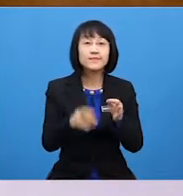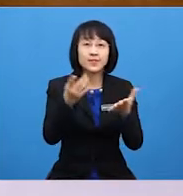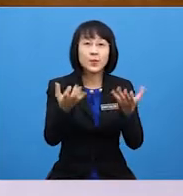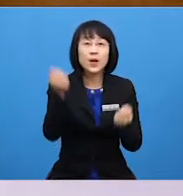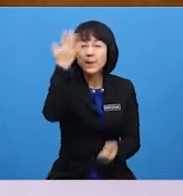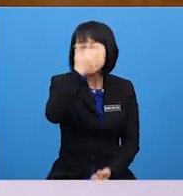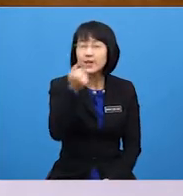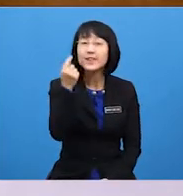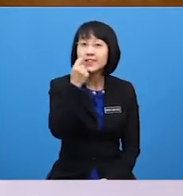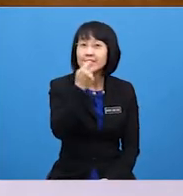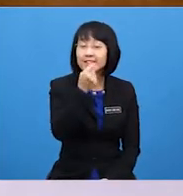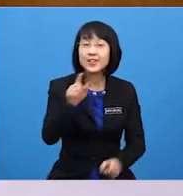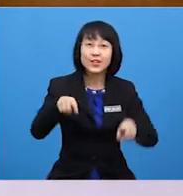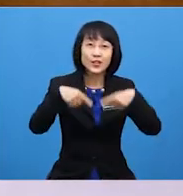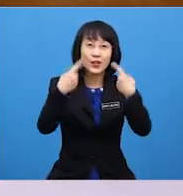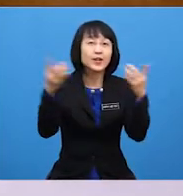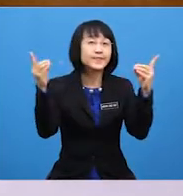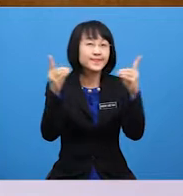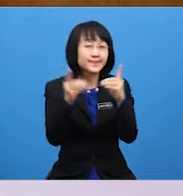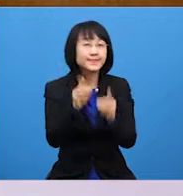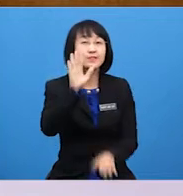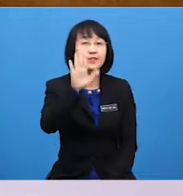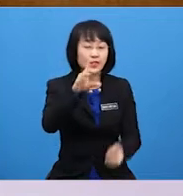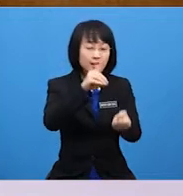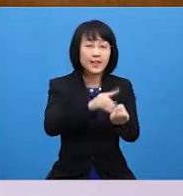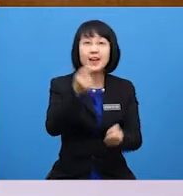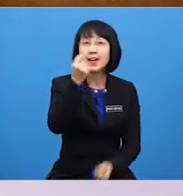teeth Go and meet your dentist